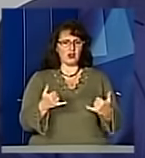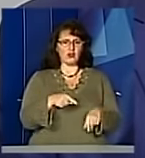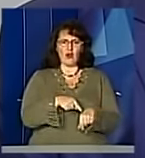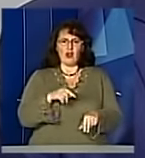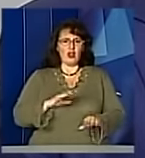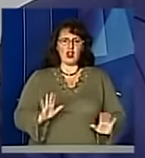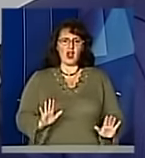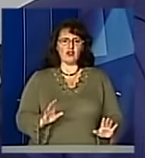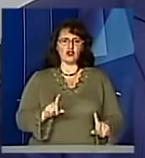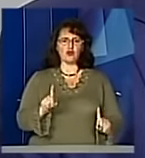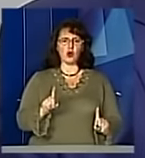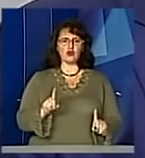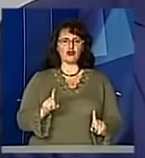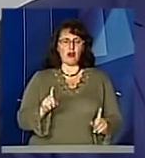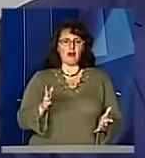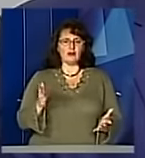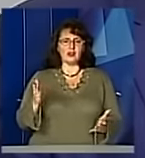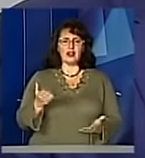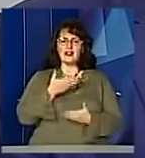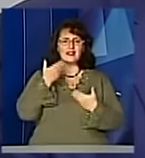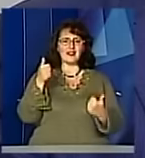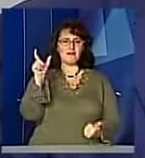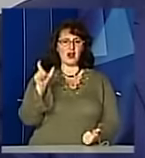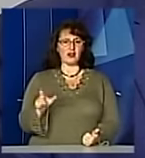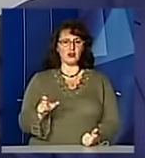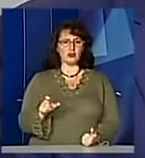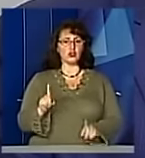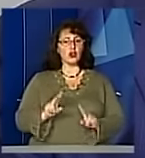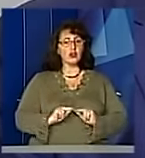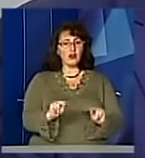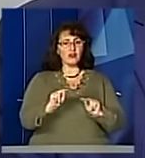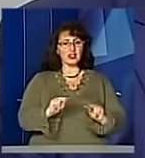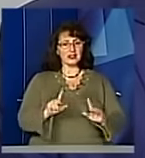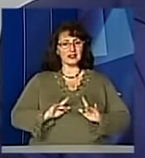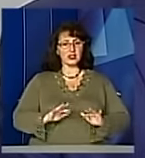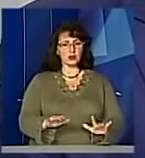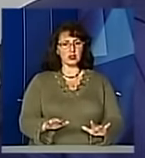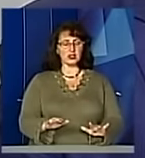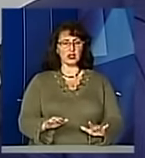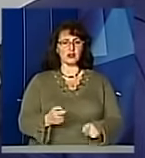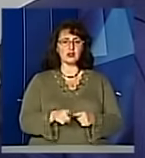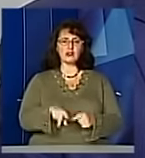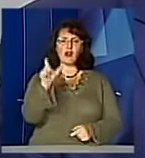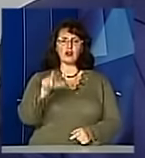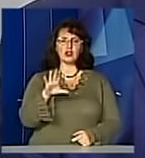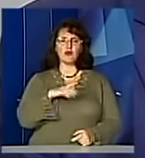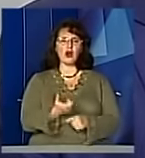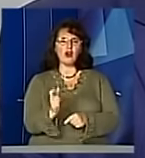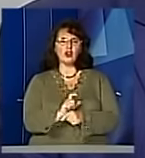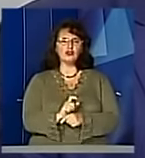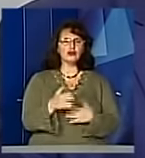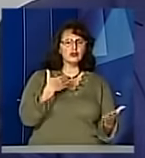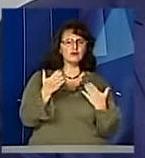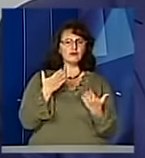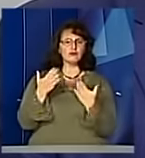що Володимир перейшов в кращий світ. Щодо викладацької його діяльності, людина була дуже комунікабельна,